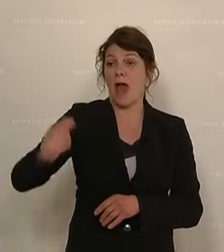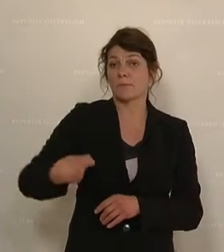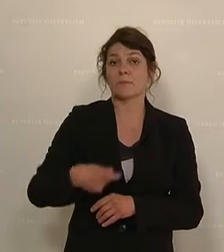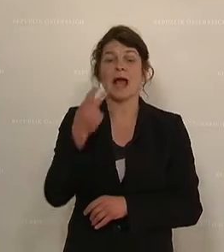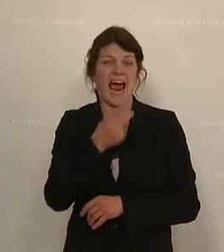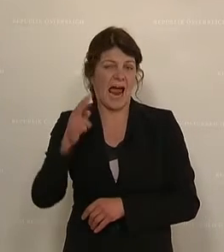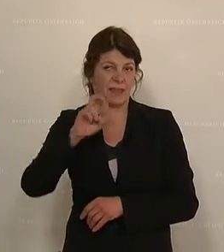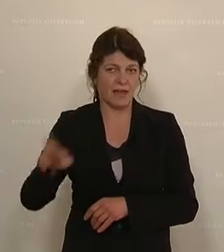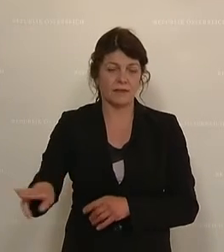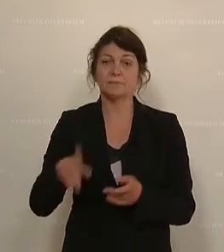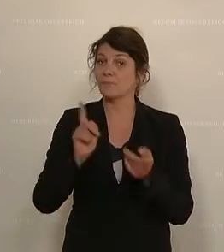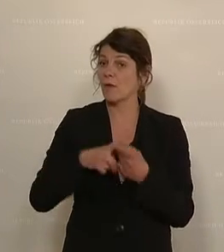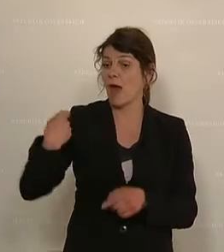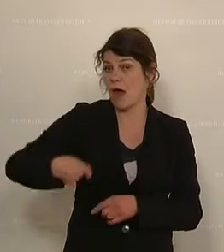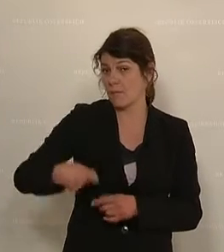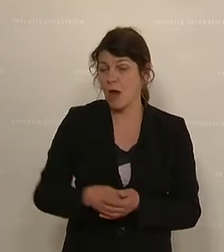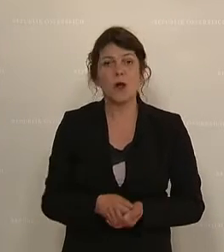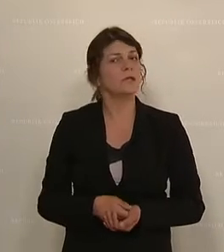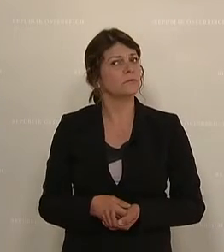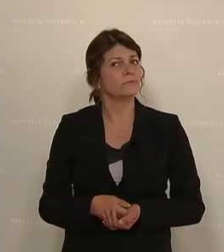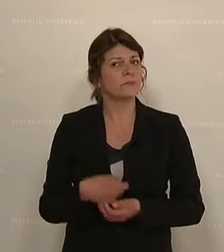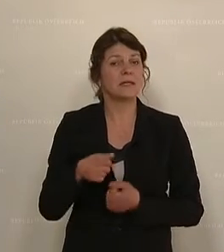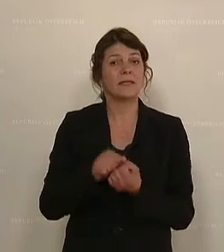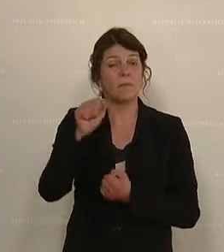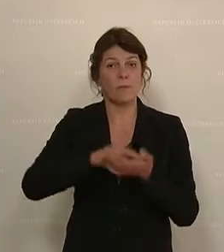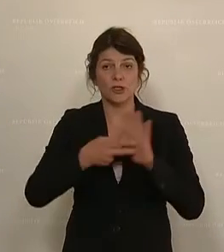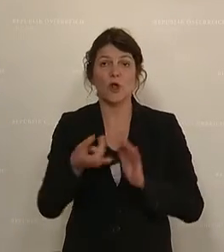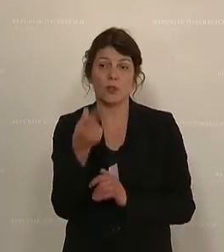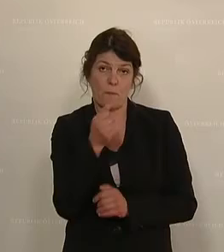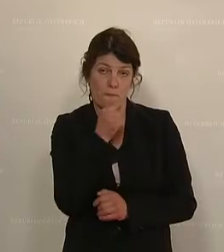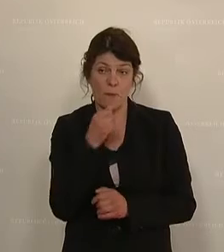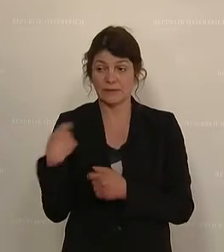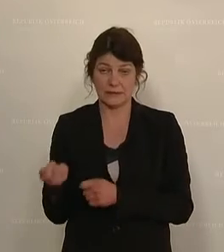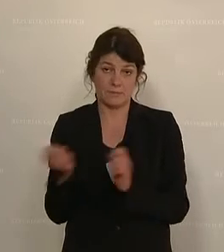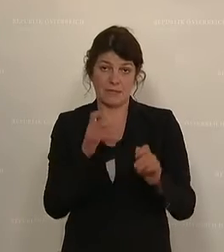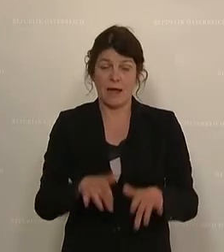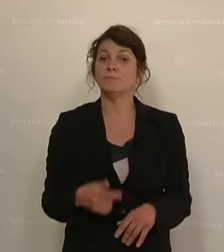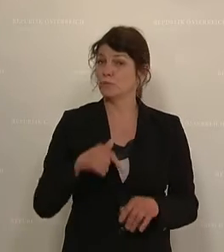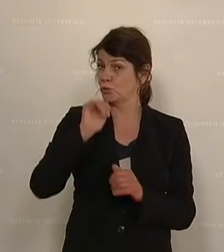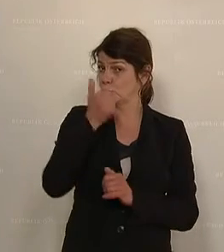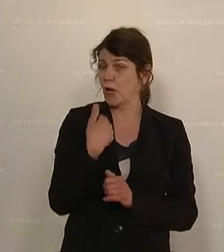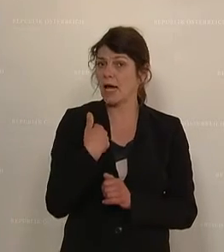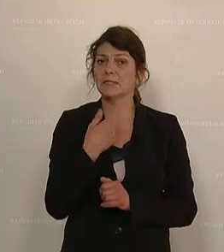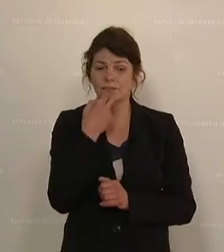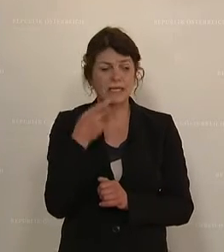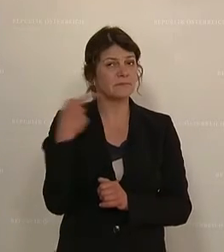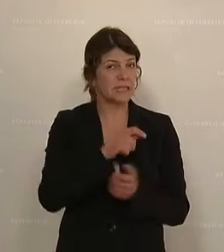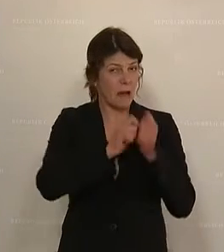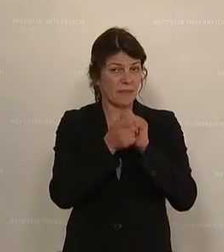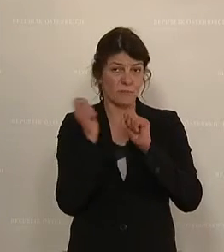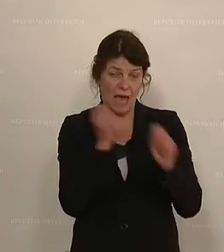Kai-Jan Kreiner sowie der Abgeordneten Diplom-Ingenieur Doppelbauer vor. Ich werde daher zunächst über die vom erwähnten